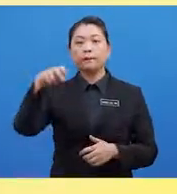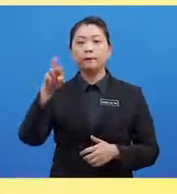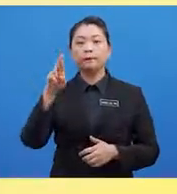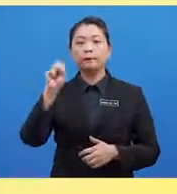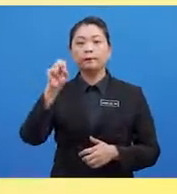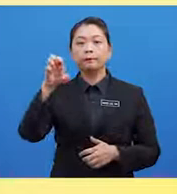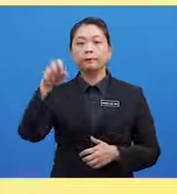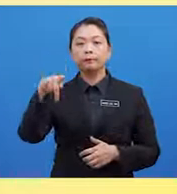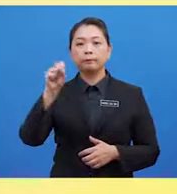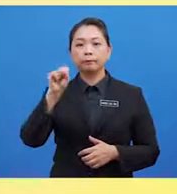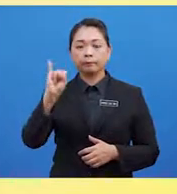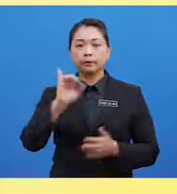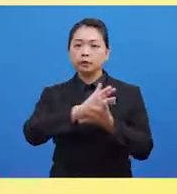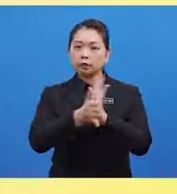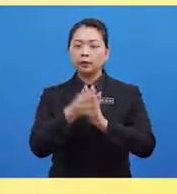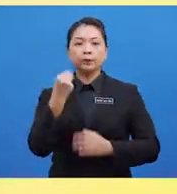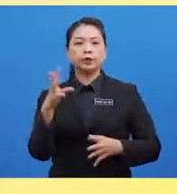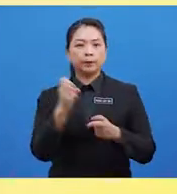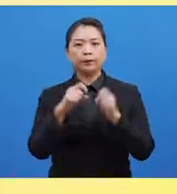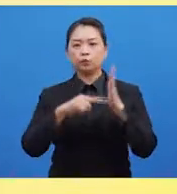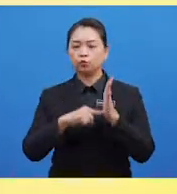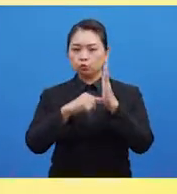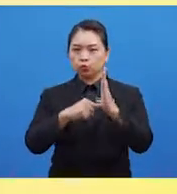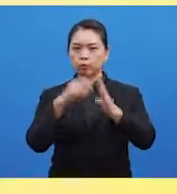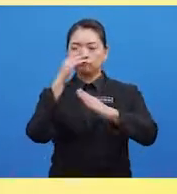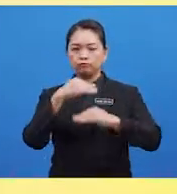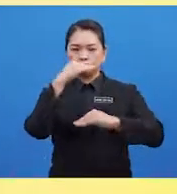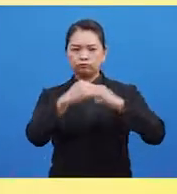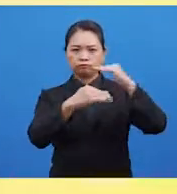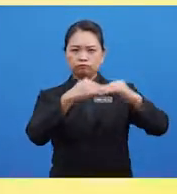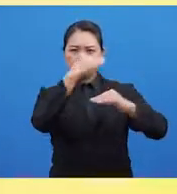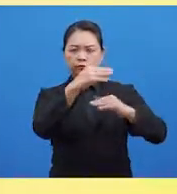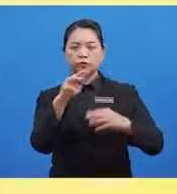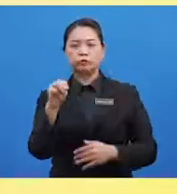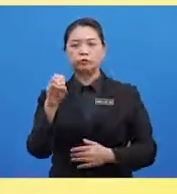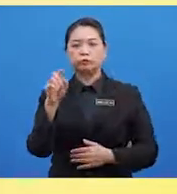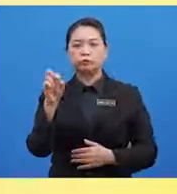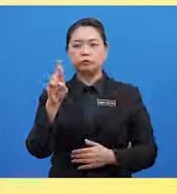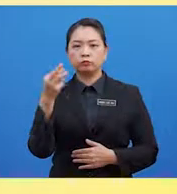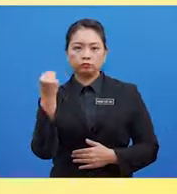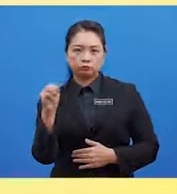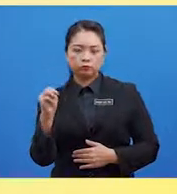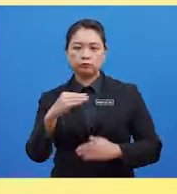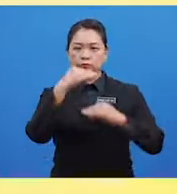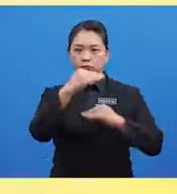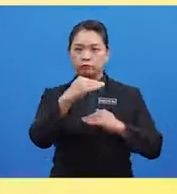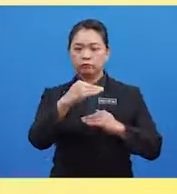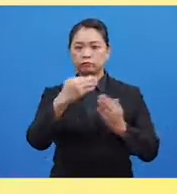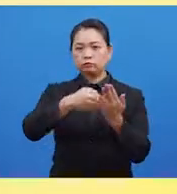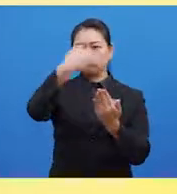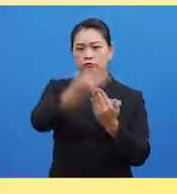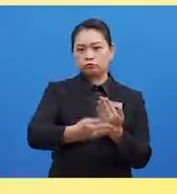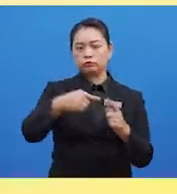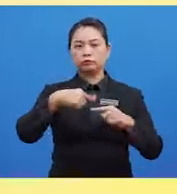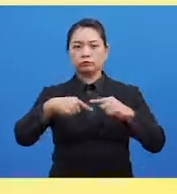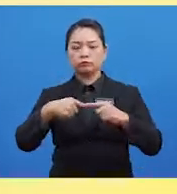Keupayaan Persepsi Maka Mereka Dapat Tunjukkan Peningkatan Dalam Motor Mereka Peringkat Seterusnya Apabila